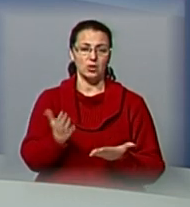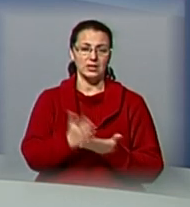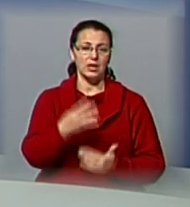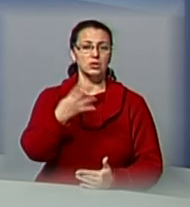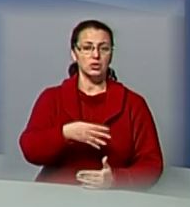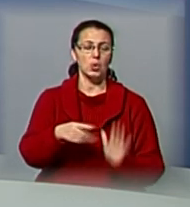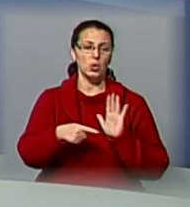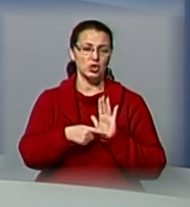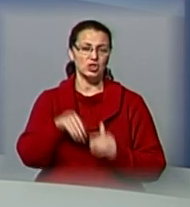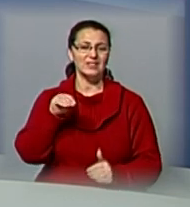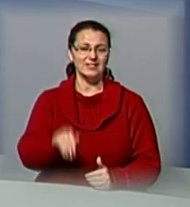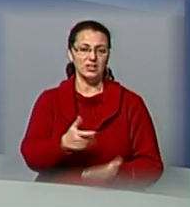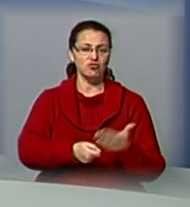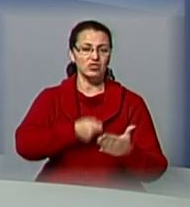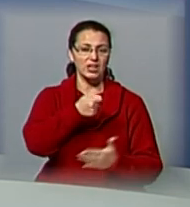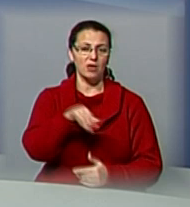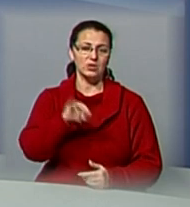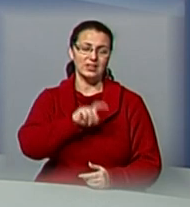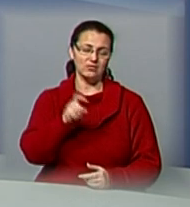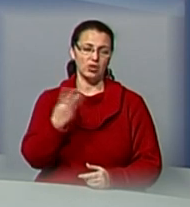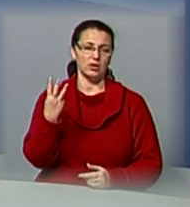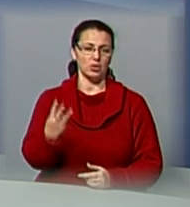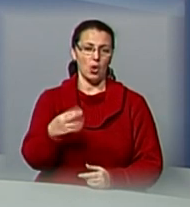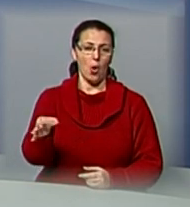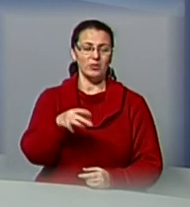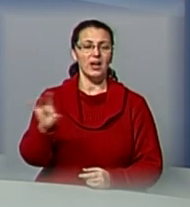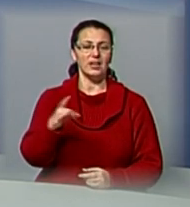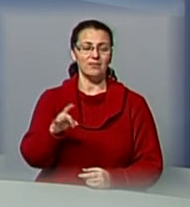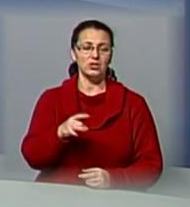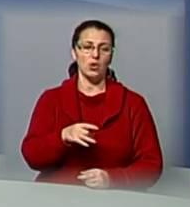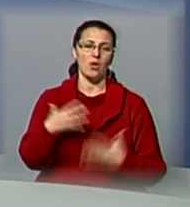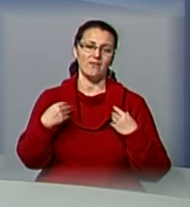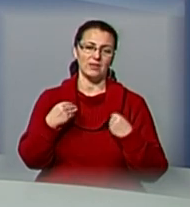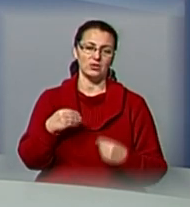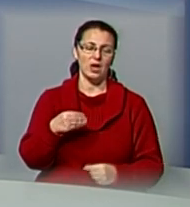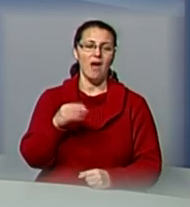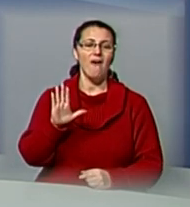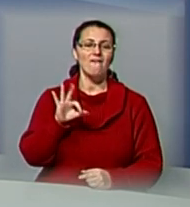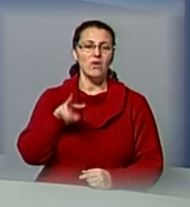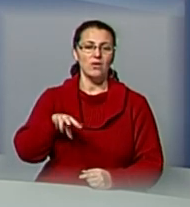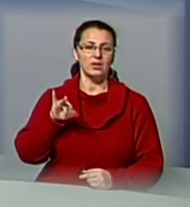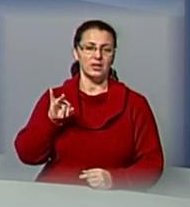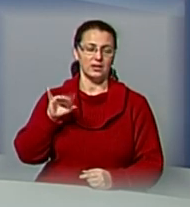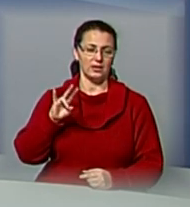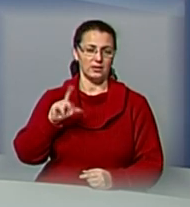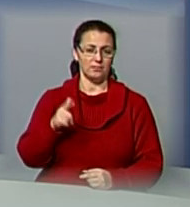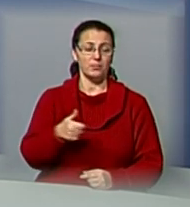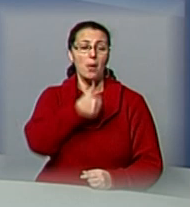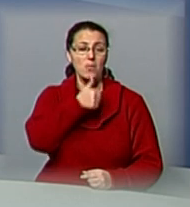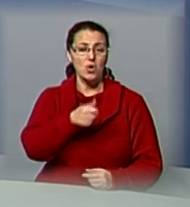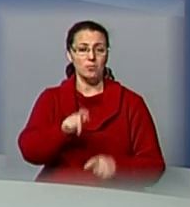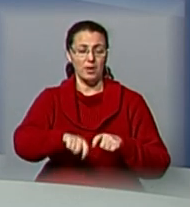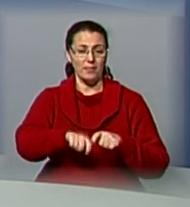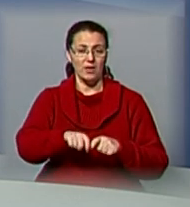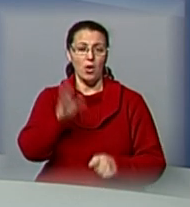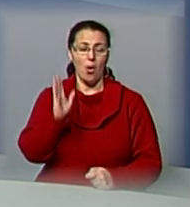46 тисяч заявок із трьох областей Рівненської, Львівської та Волинської. Проводитимуть пробне ЗНО 16 березня з